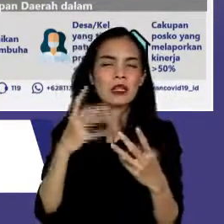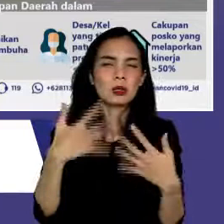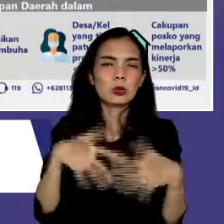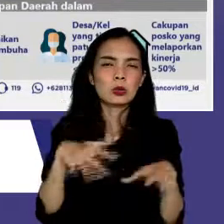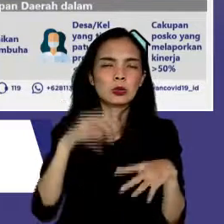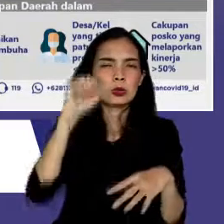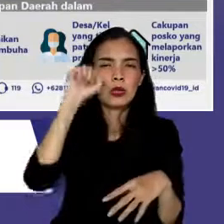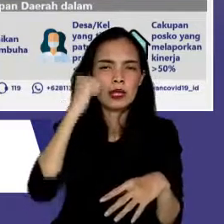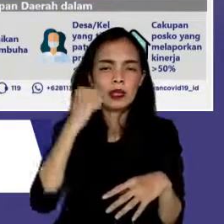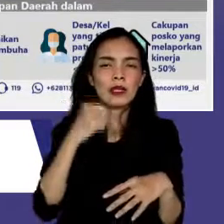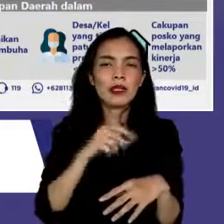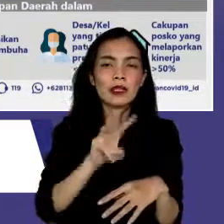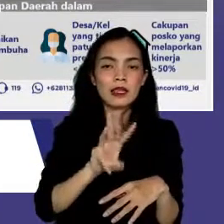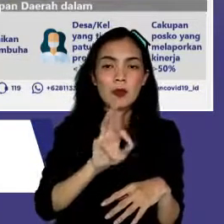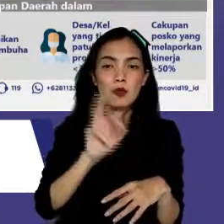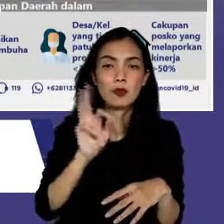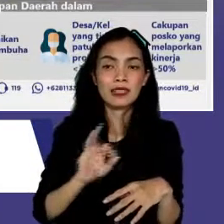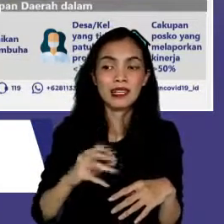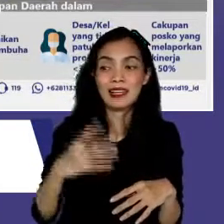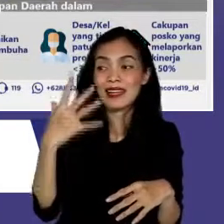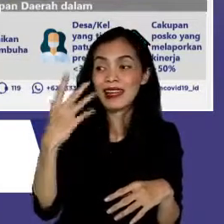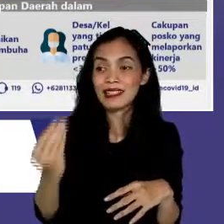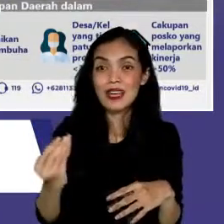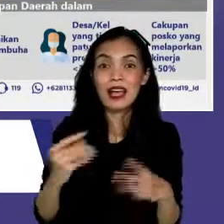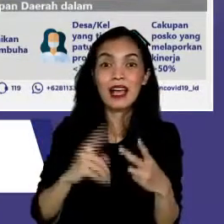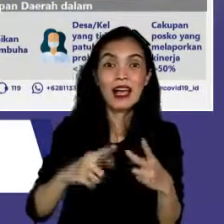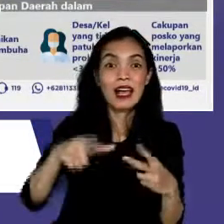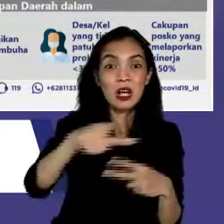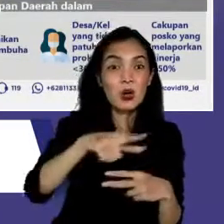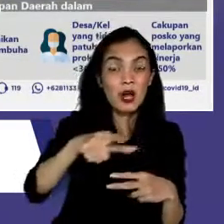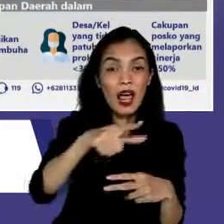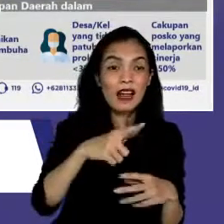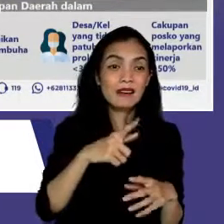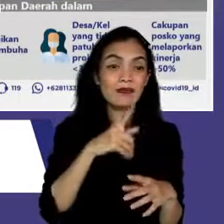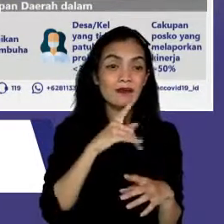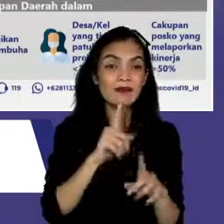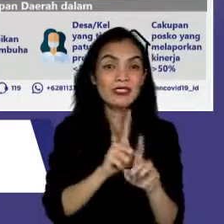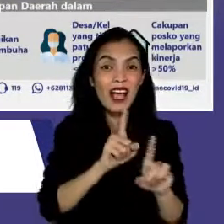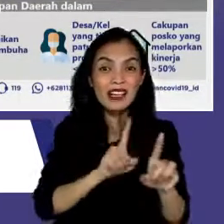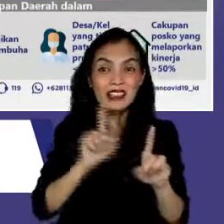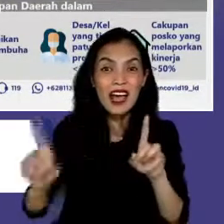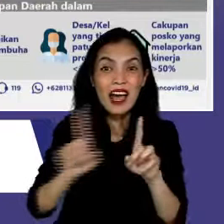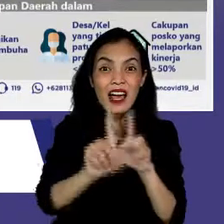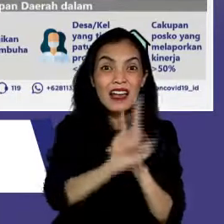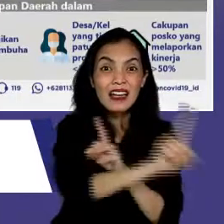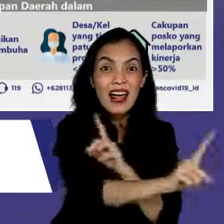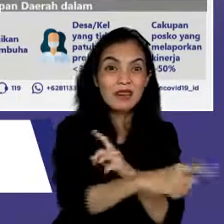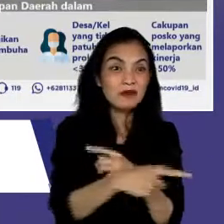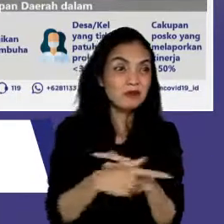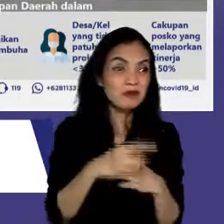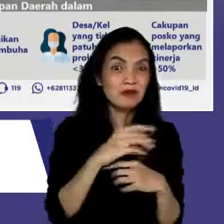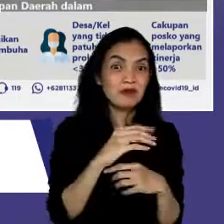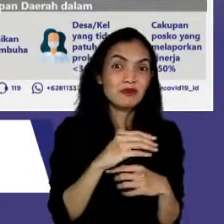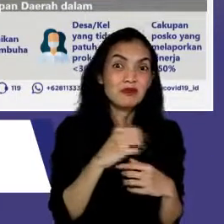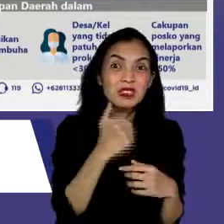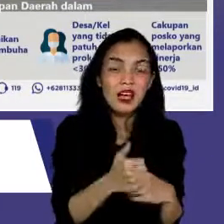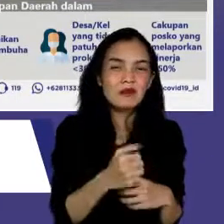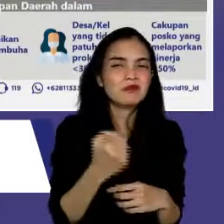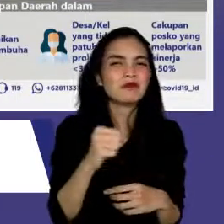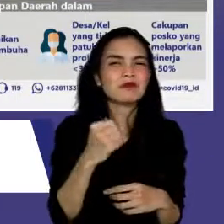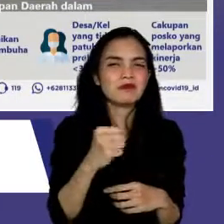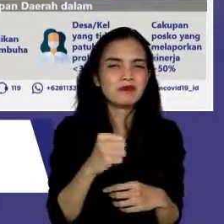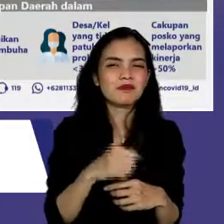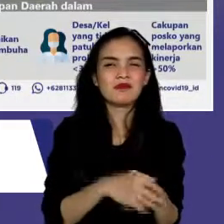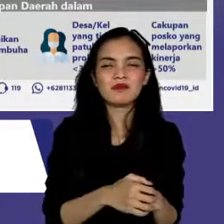ini lebih dari 30% desa atau kelurahannya tidak patuh menjaga jarak. Selain itu, jika